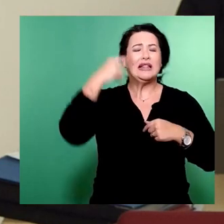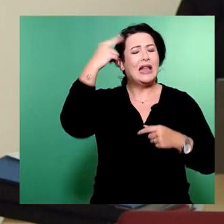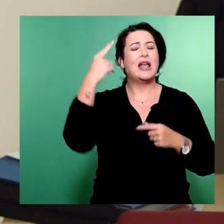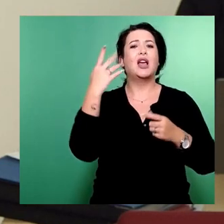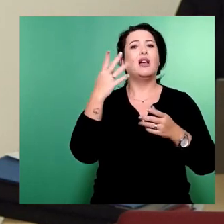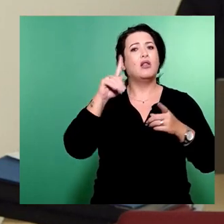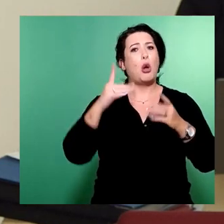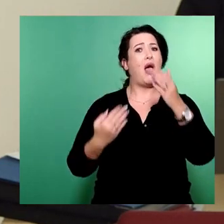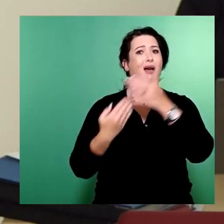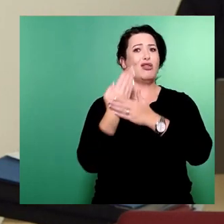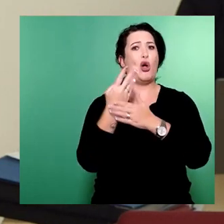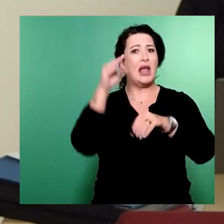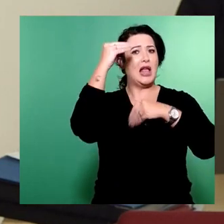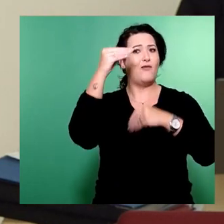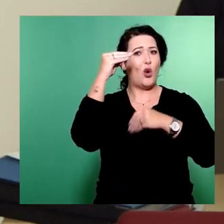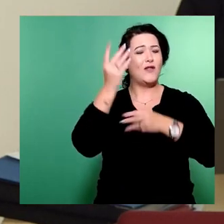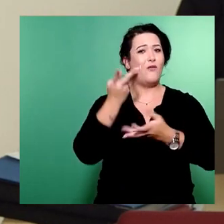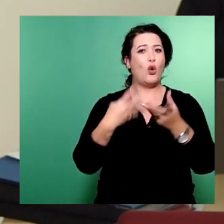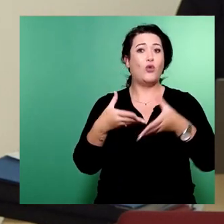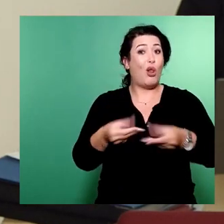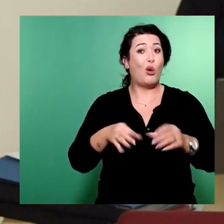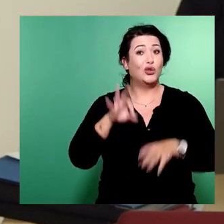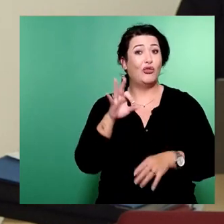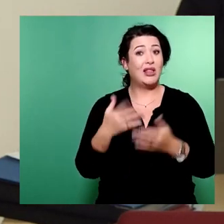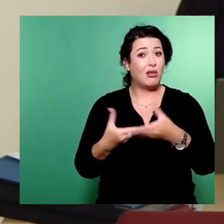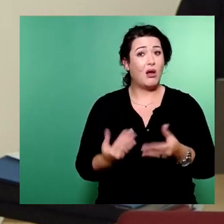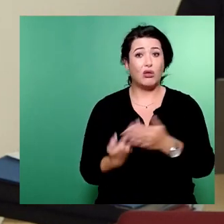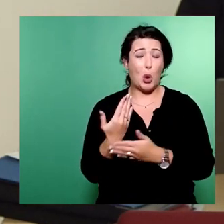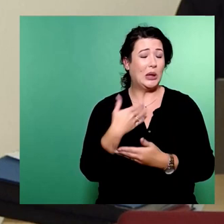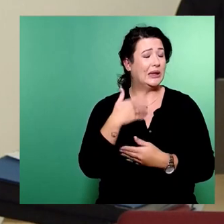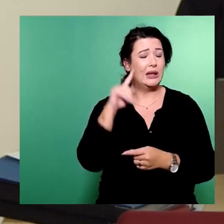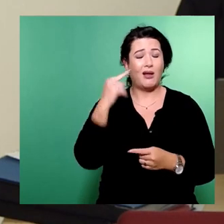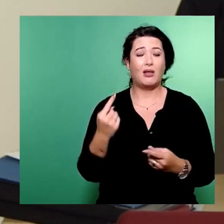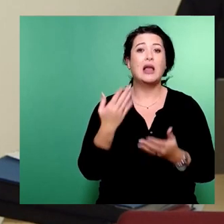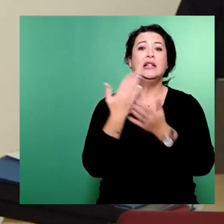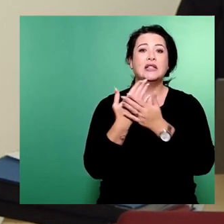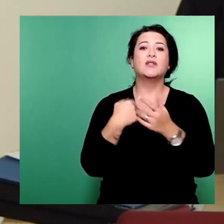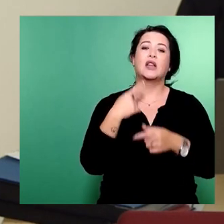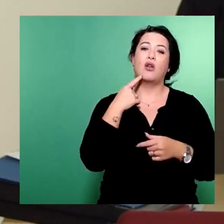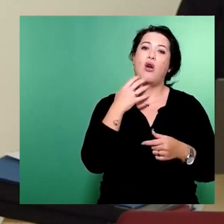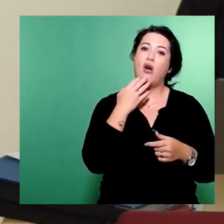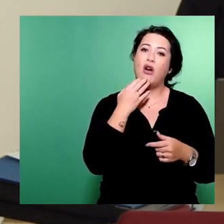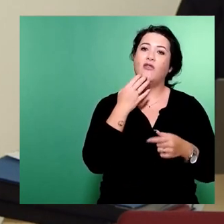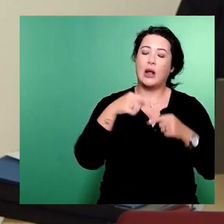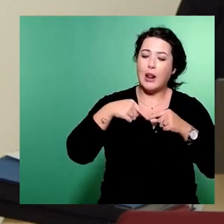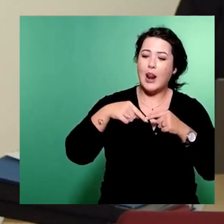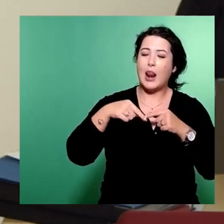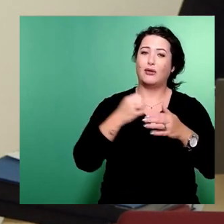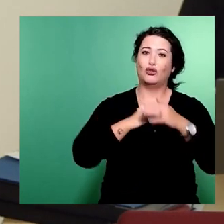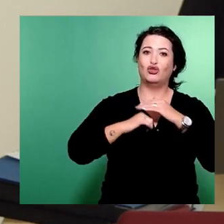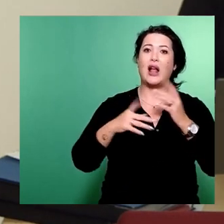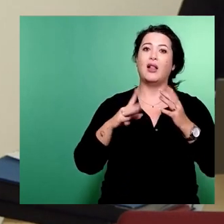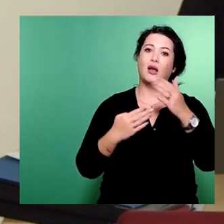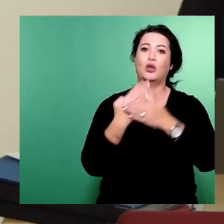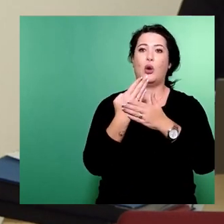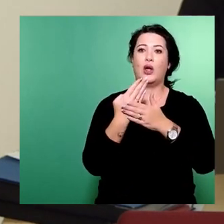weiteren Erörterungstermin zu verzichten, sondern dann eben gleich in den Planfeststellungsbeschluss zu gehen. Ich rechne allerdings jetzt nicht mehr damit,